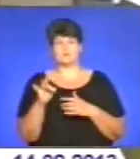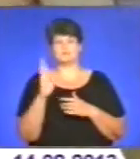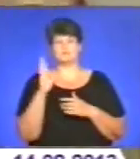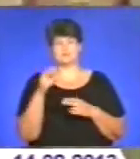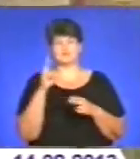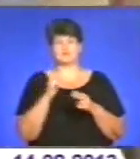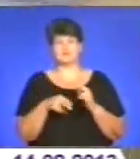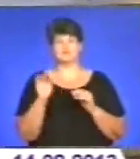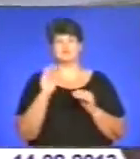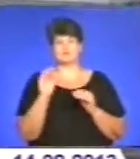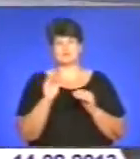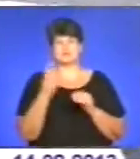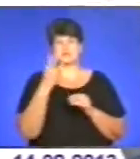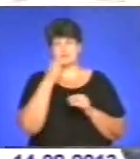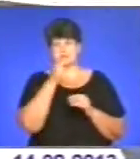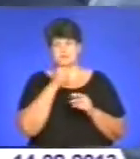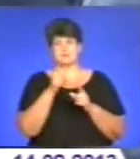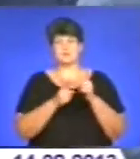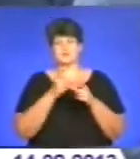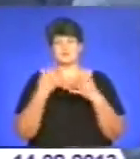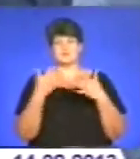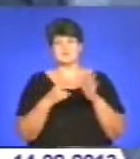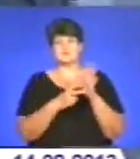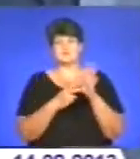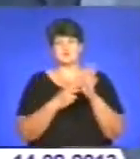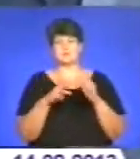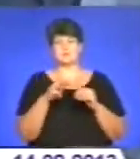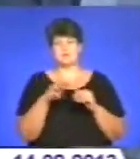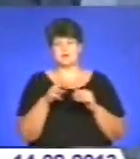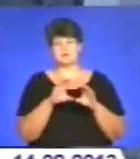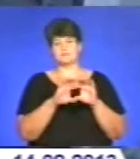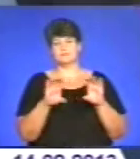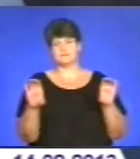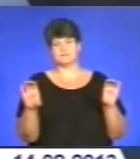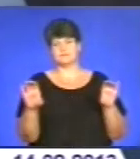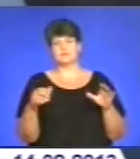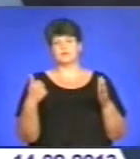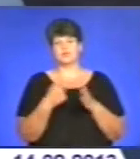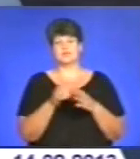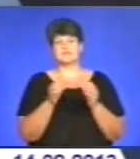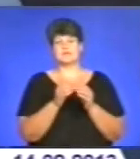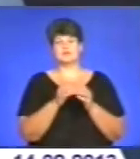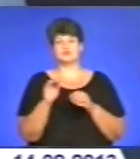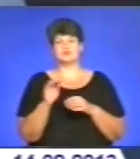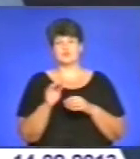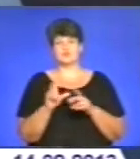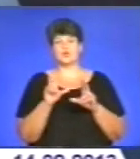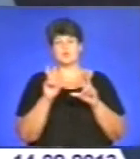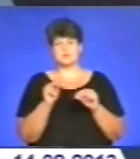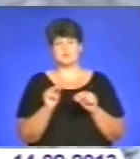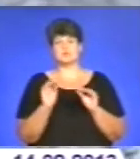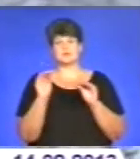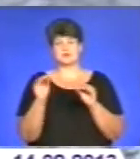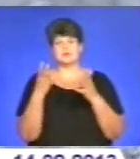у жовтні. За три місяці замінили вже понад 700 метрів трубопроводів. До 10 жовтня обіцяють прокласти